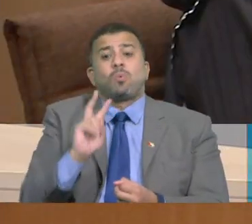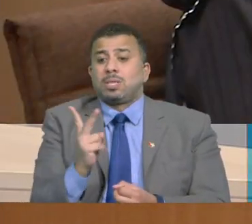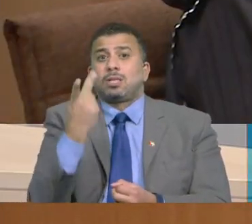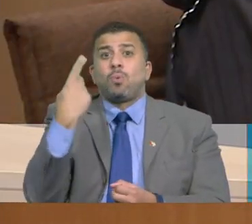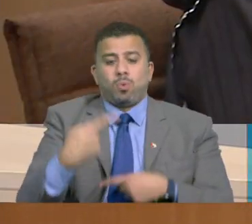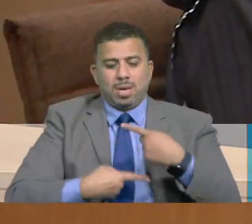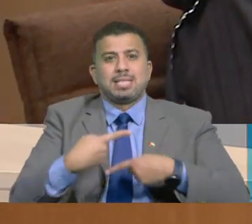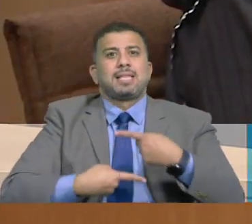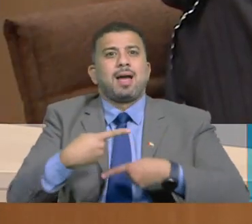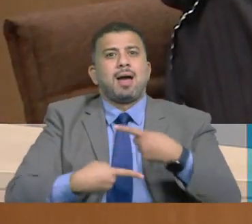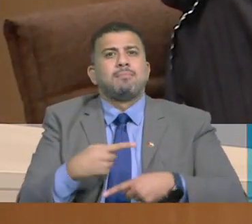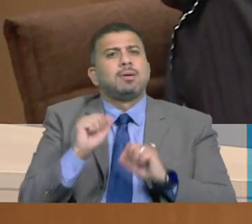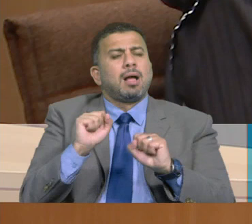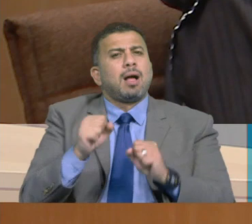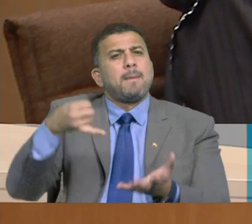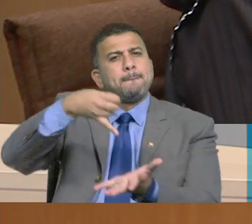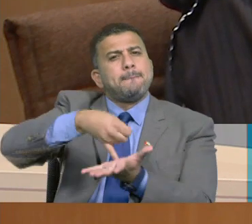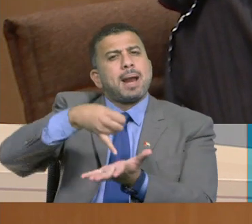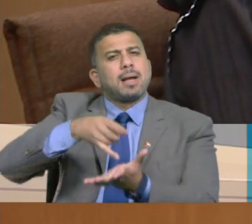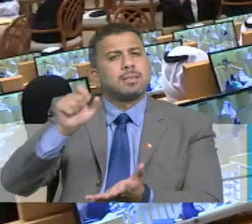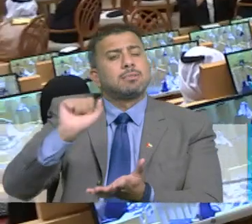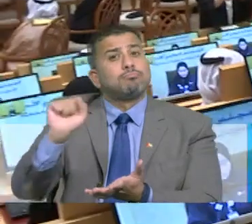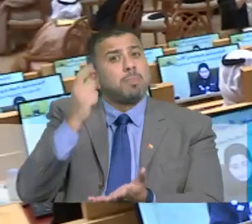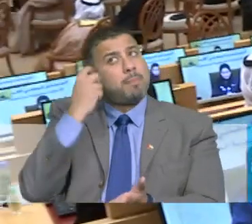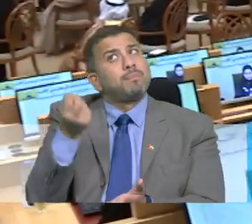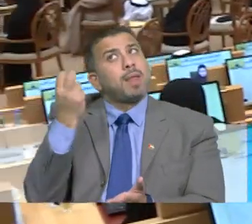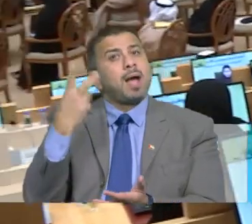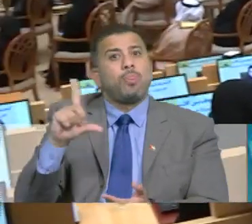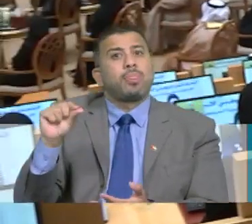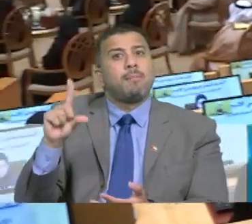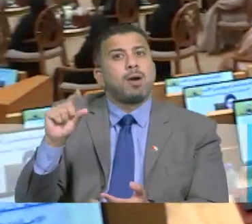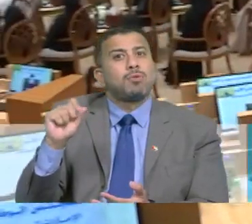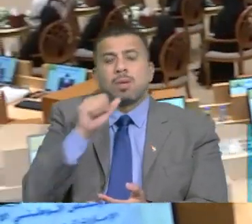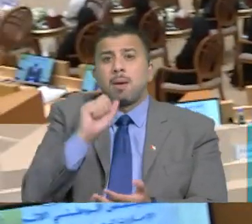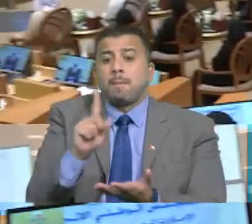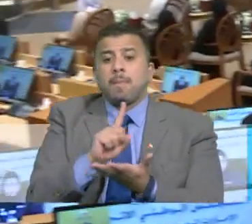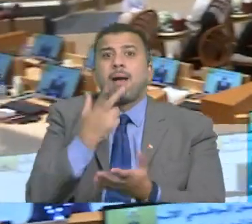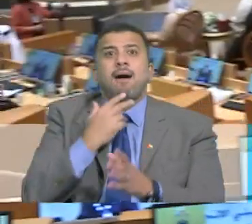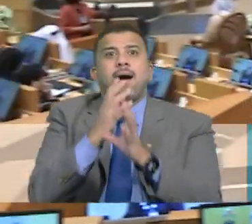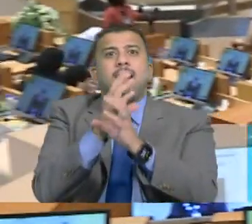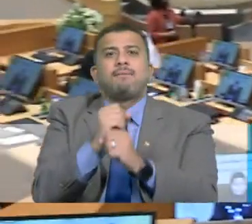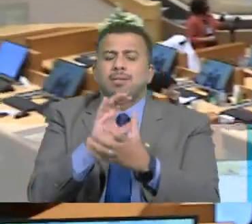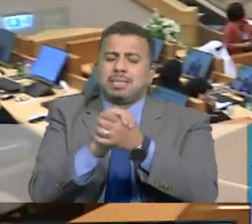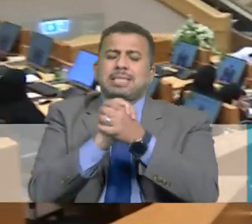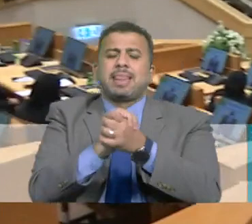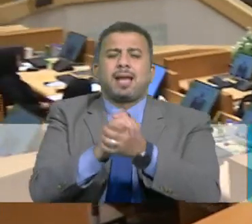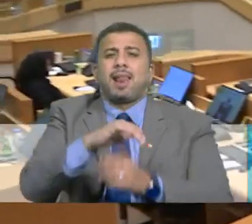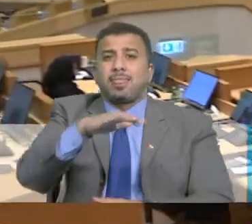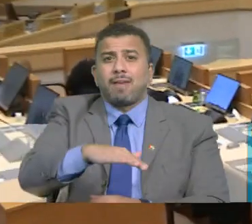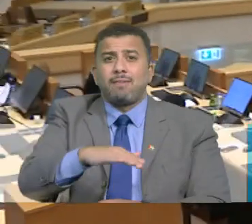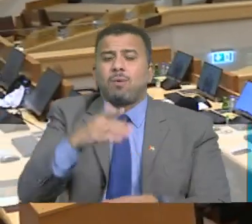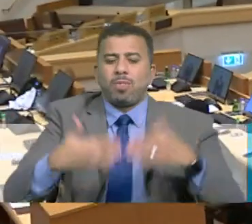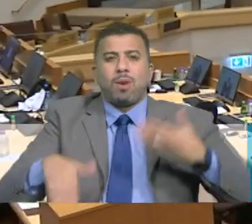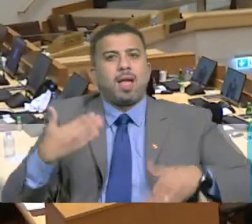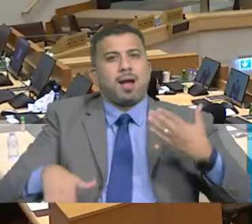والاستدامة لتكون هذه المراكز منصة للإبداع والتميز في بيئة آمنة وصديقة للطفل وذوي